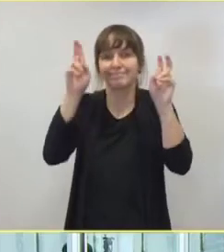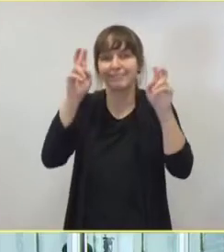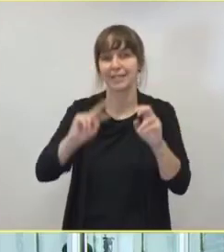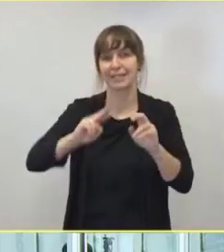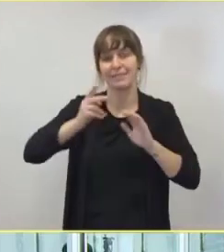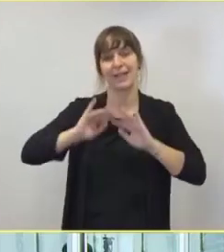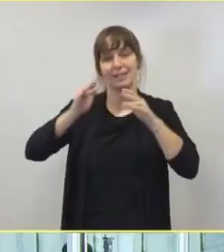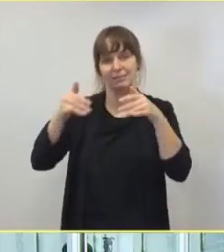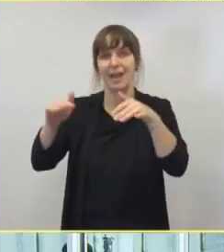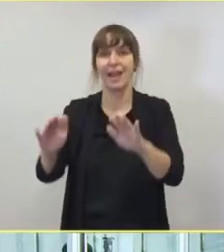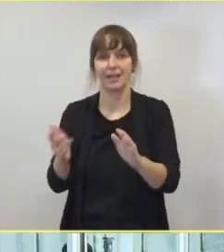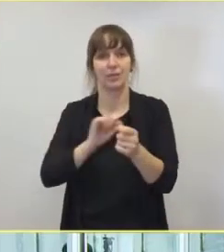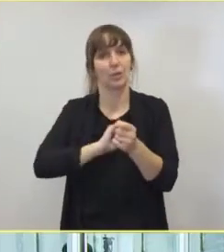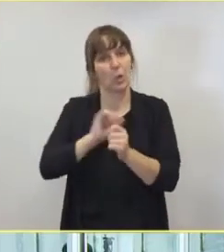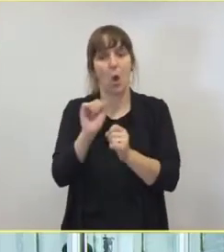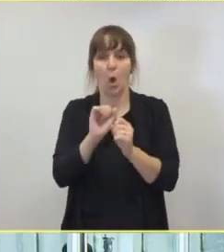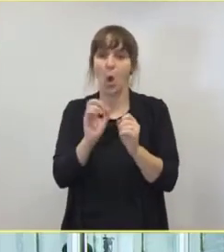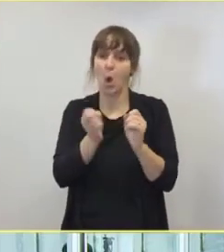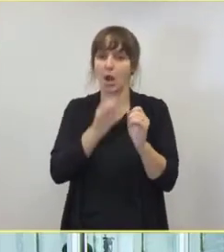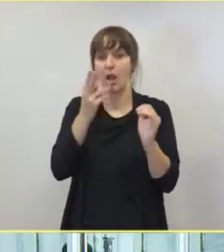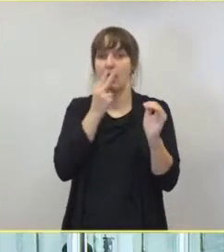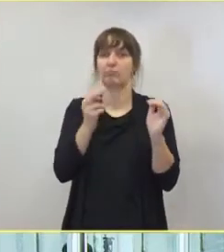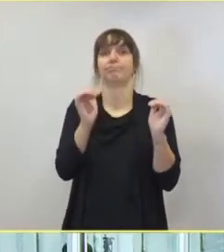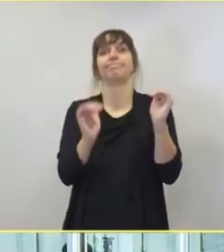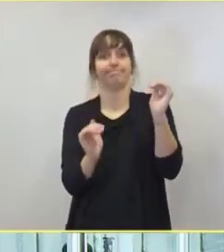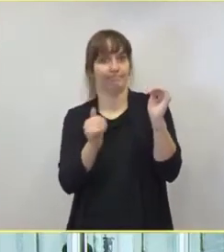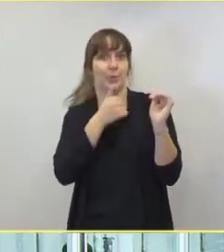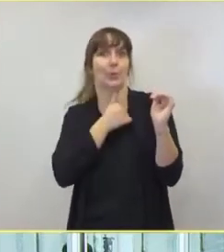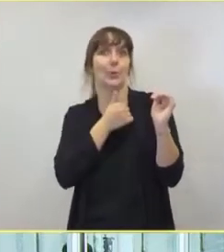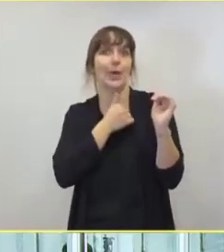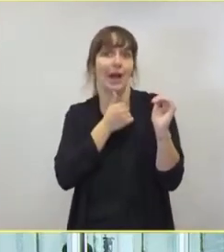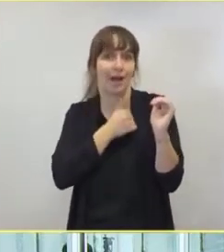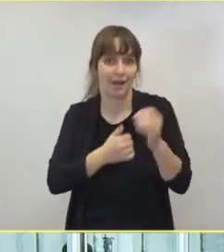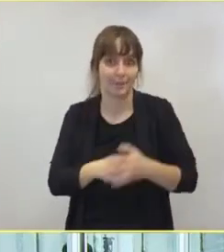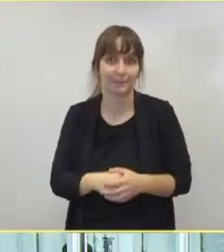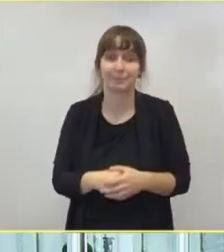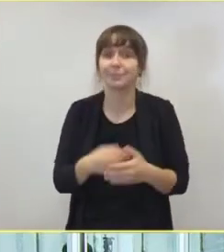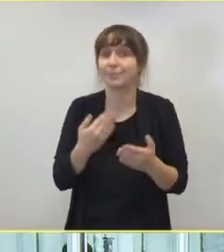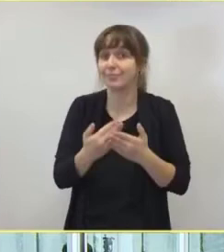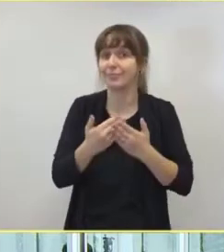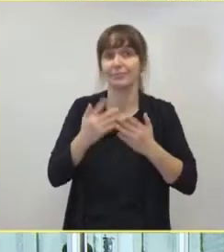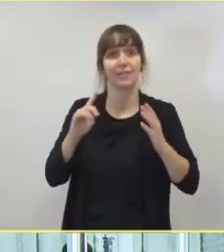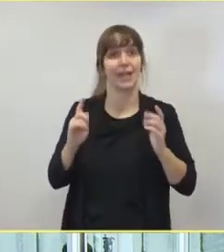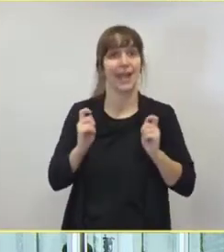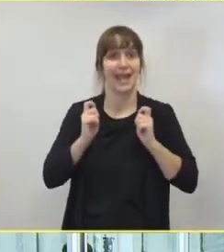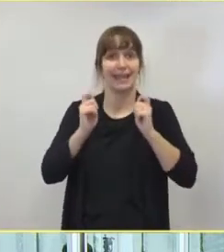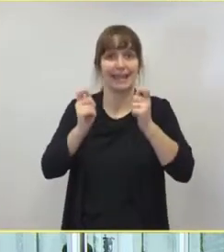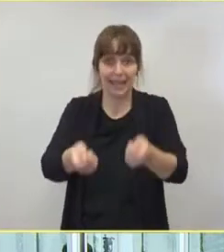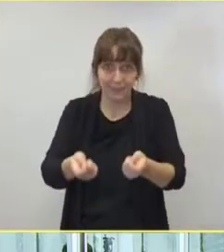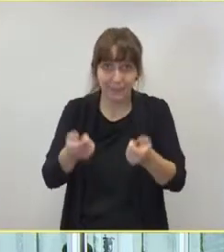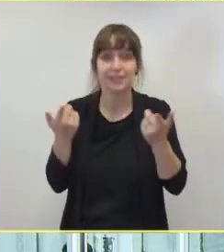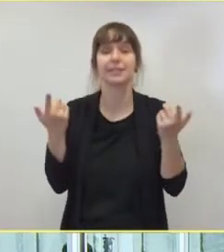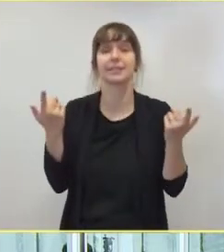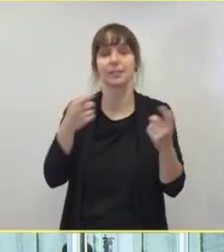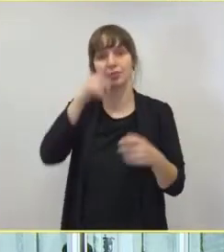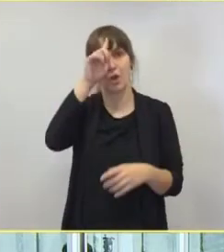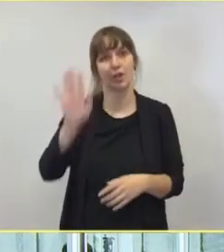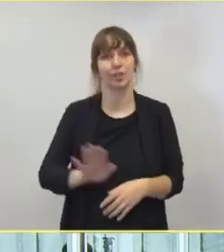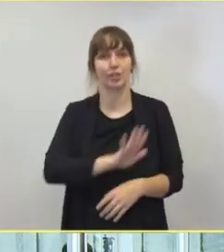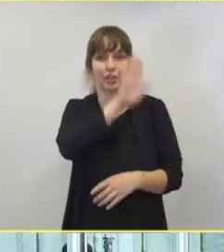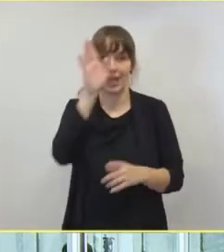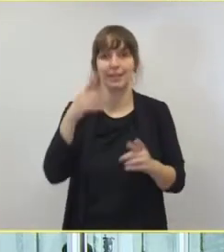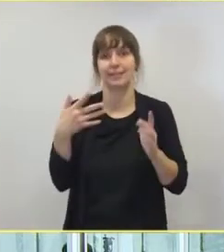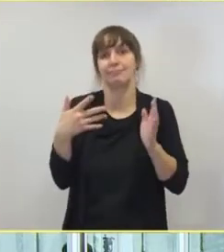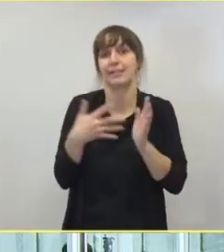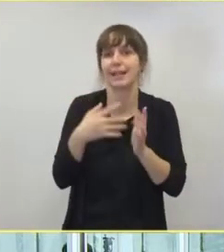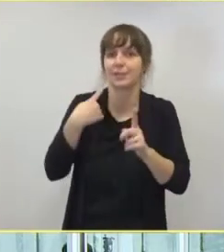Welle jetzt doch signifikant jünger ist. Das führt natürlich auch dazu, dass von den Testpositiven in Deutschland, in Hamburg